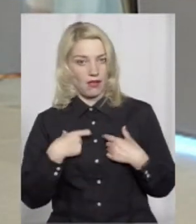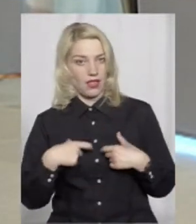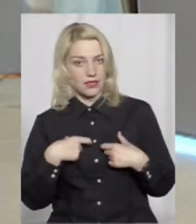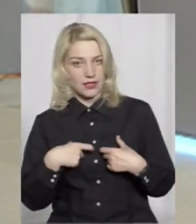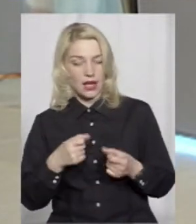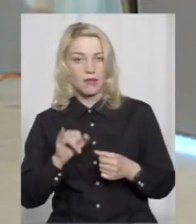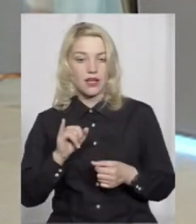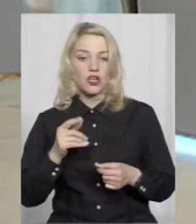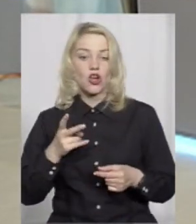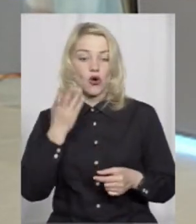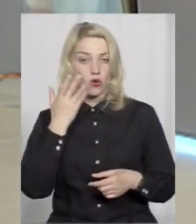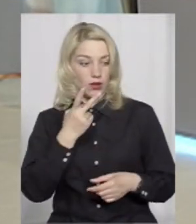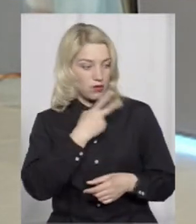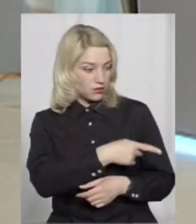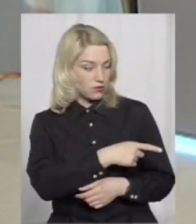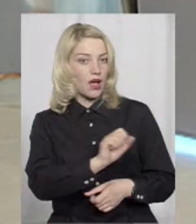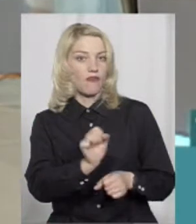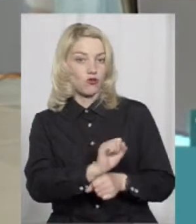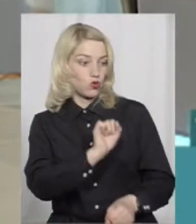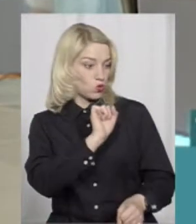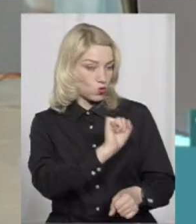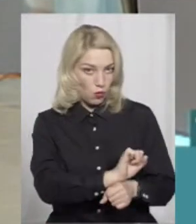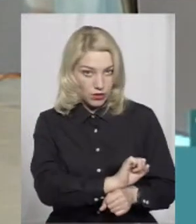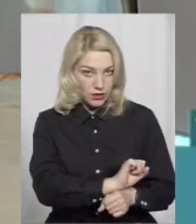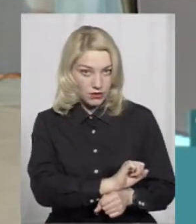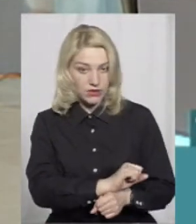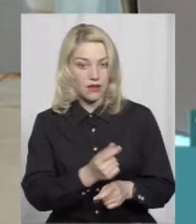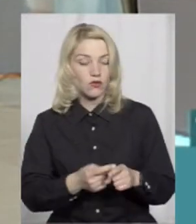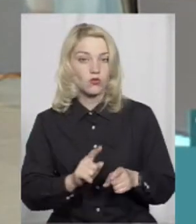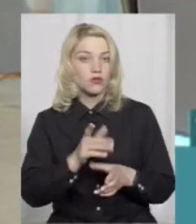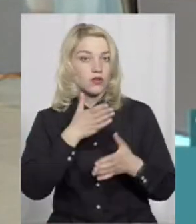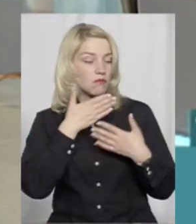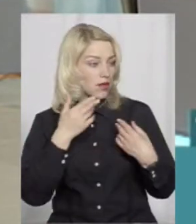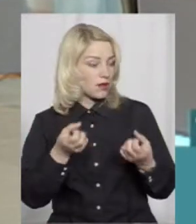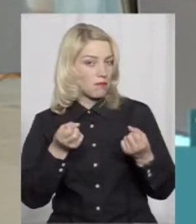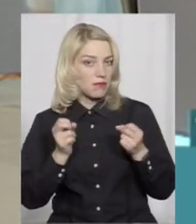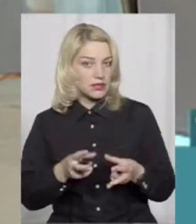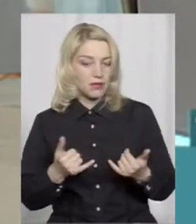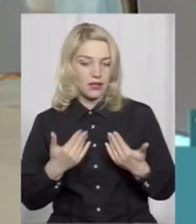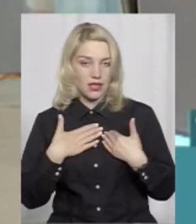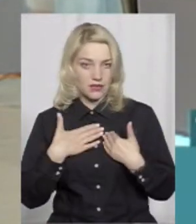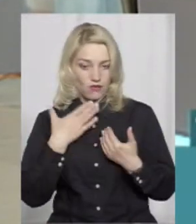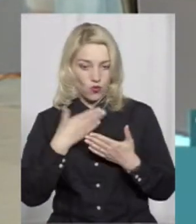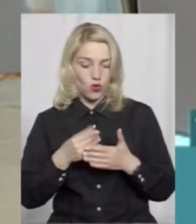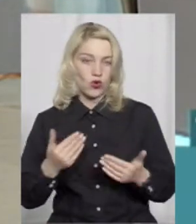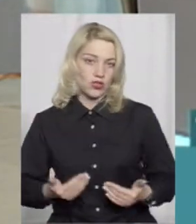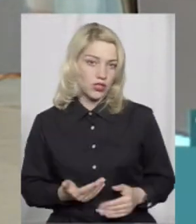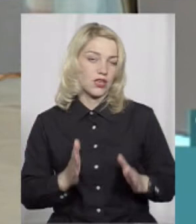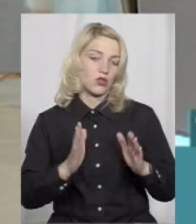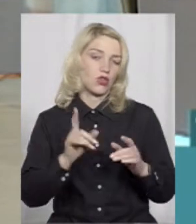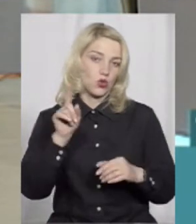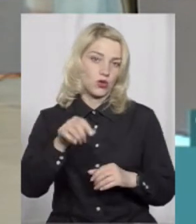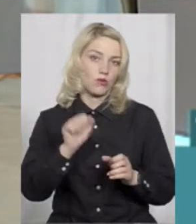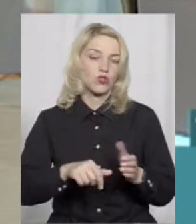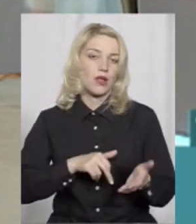автомобіль зупинився, в тому, що немає ніякої небезпеки для його життя, і тільки тоді можна переходити